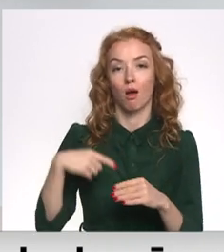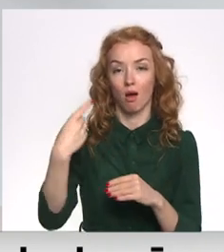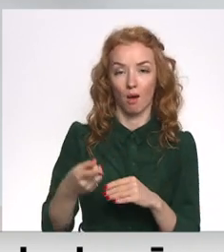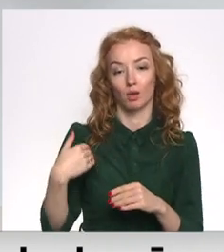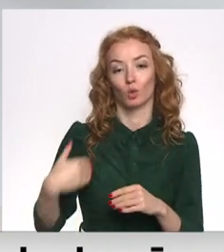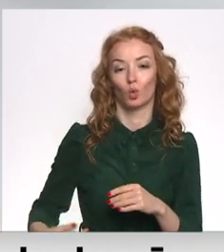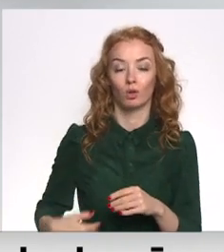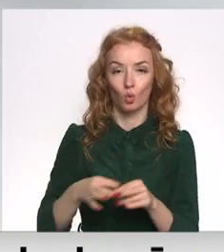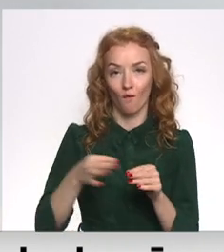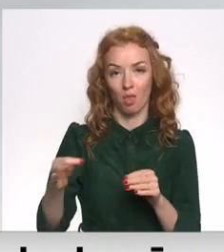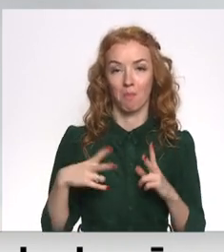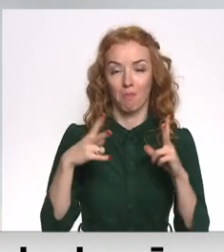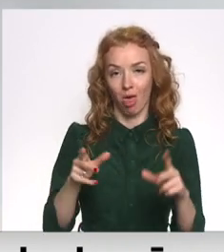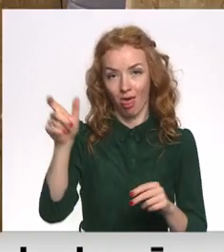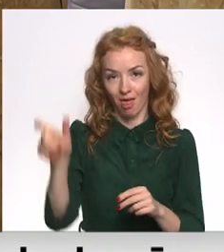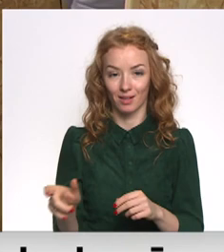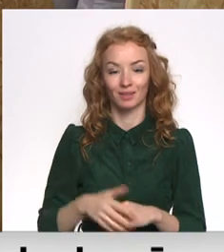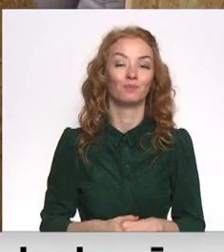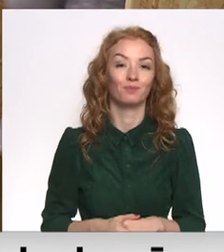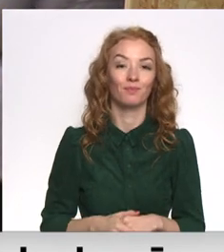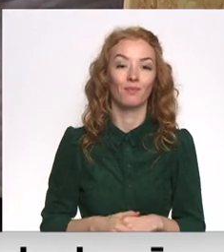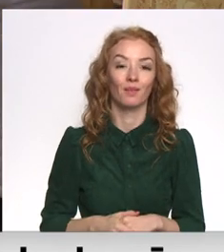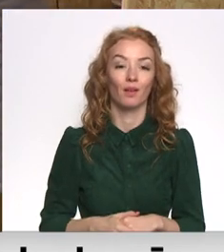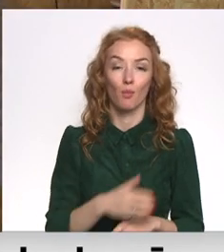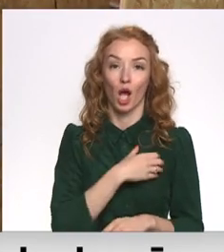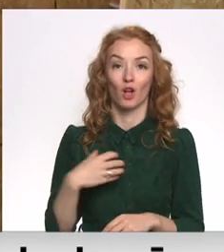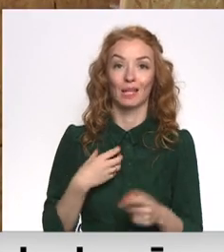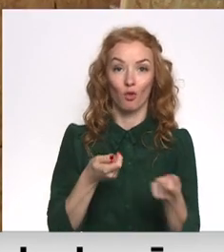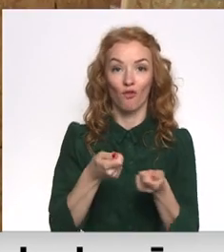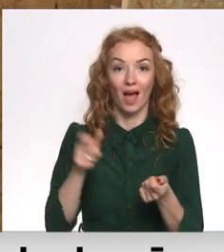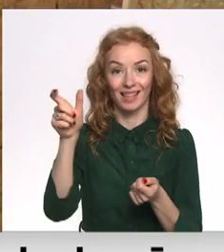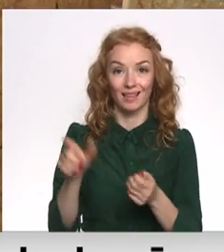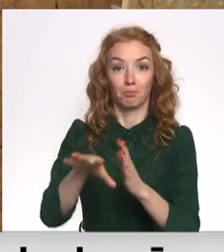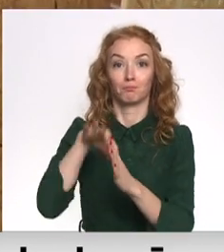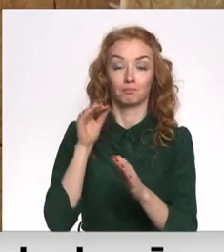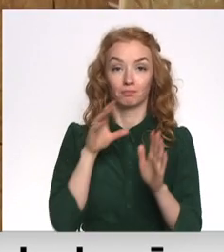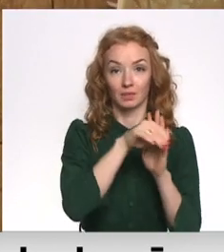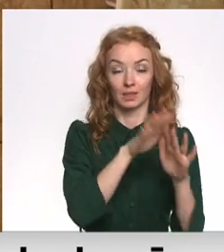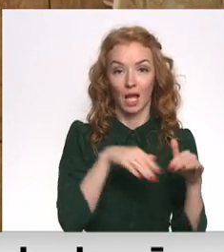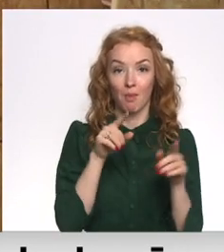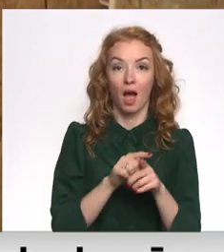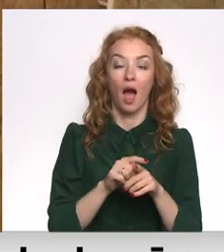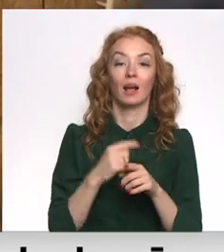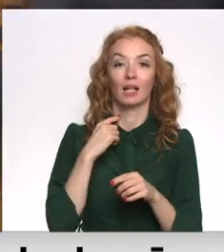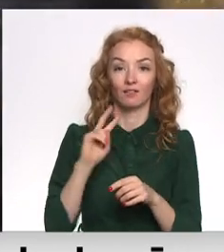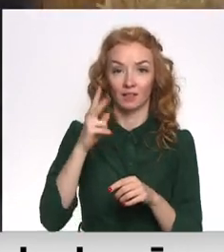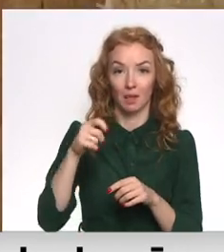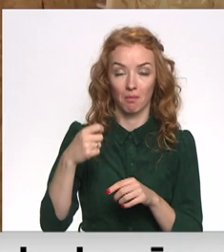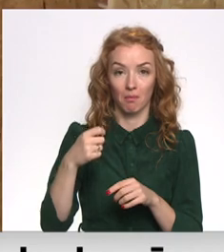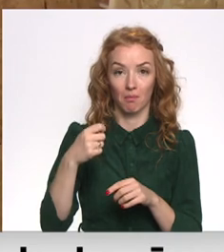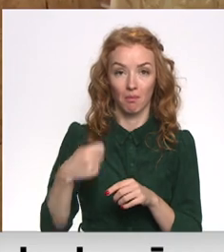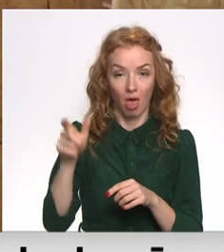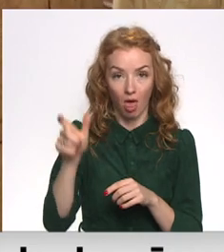turpmāk būs kūdīgas novadu mērs. No pašvaldība vadītājiem saimā ievēlēts arī Rīgas vicemērs un Liepājas domas